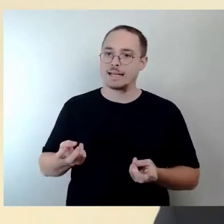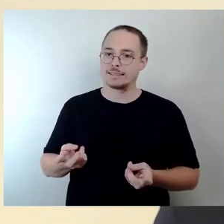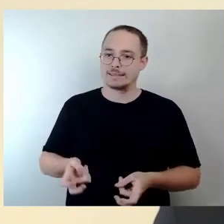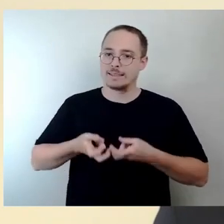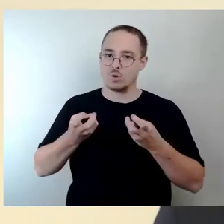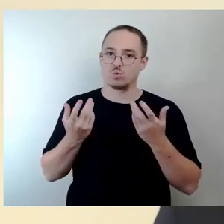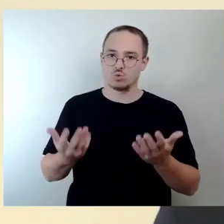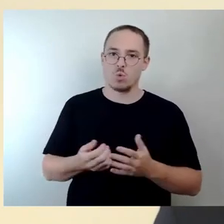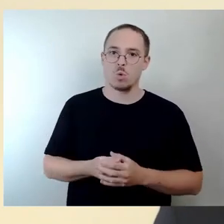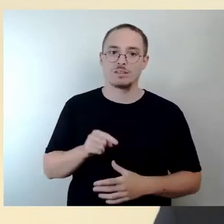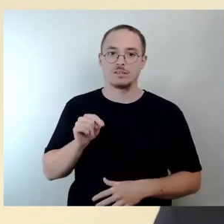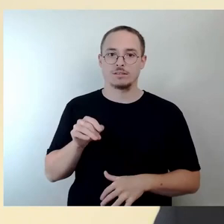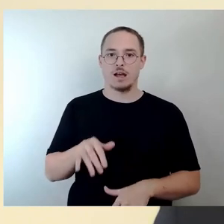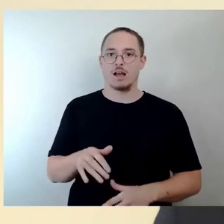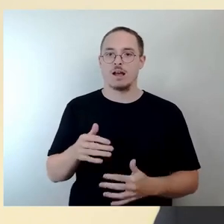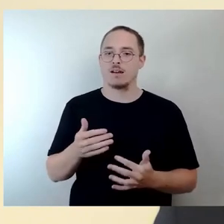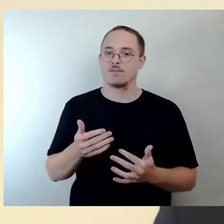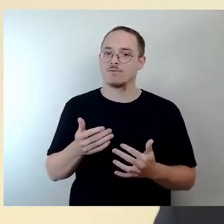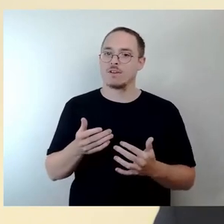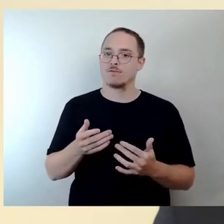448 Anmeldungen.